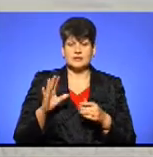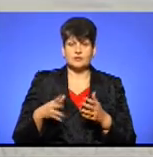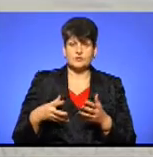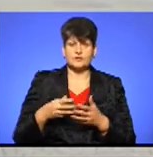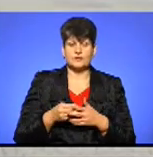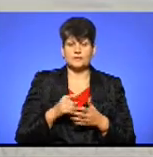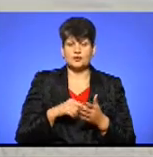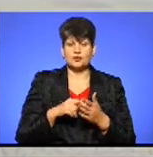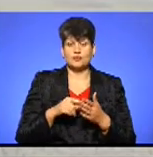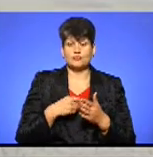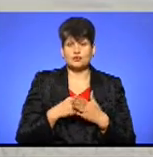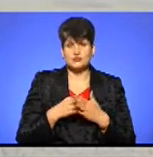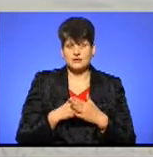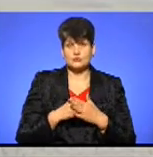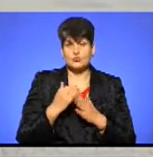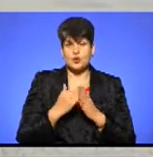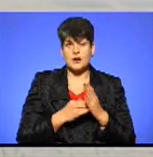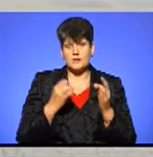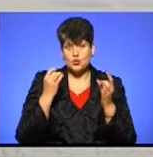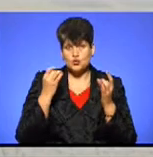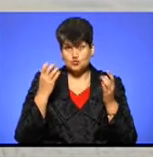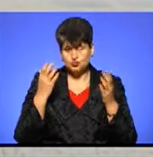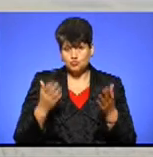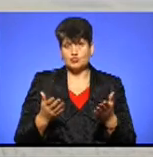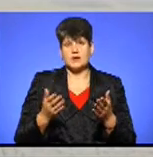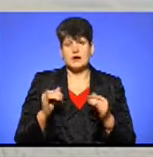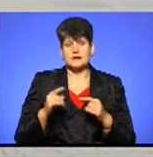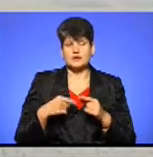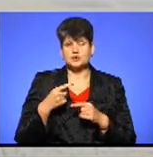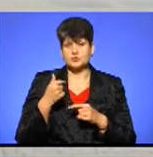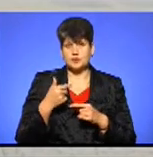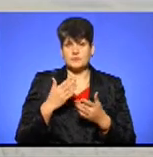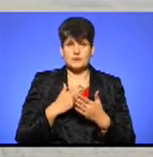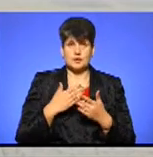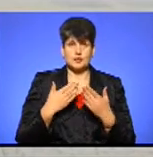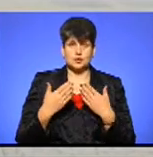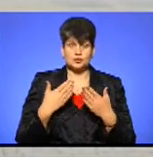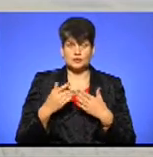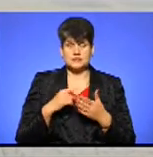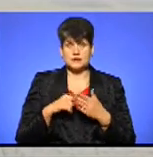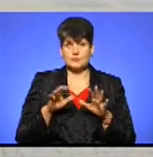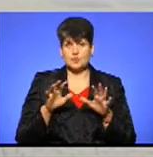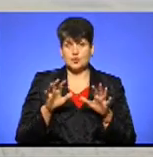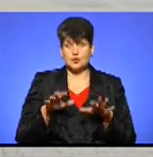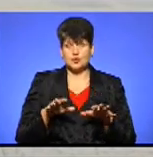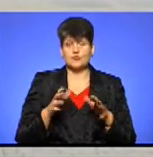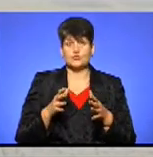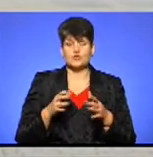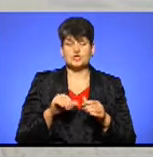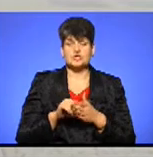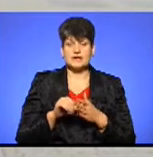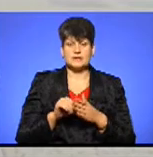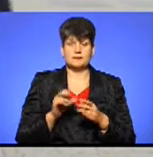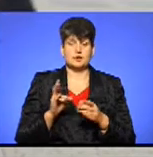нехай у програмі «Культура», але на наступні роки ми мали розмову і з міським головою, і з номінаційним комітетом, і з членами